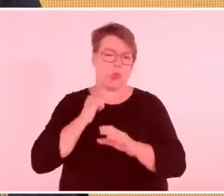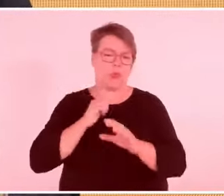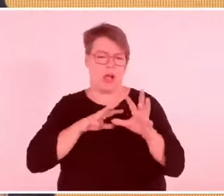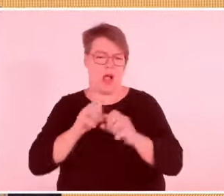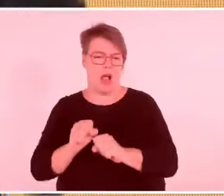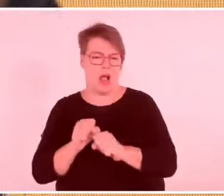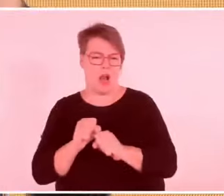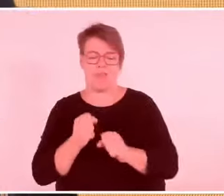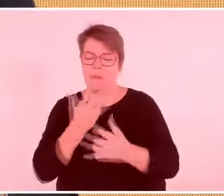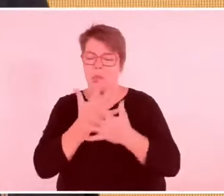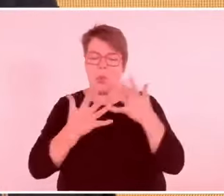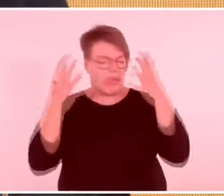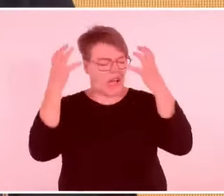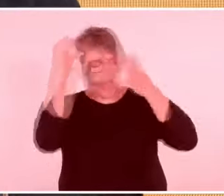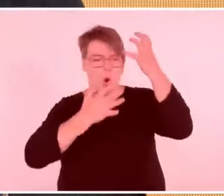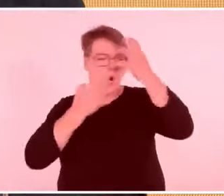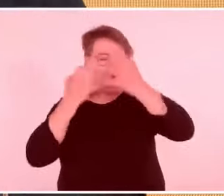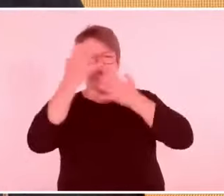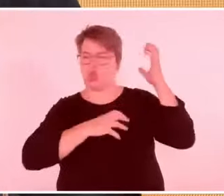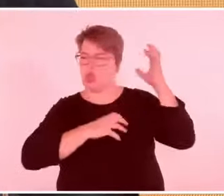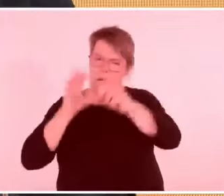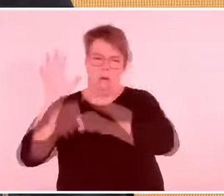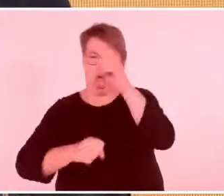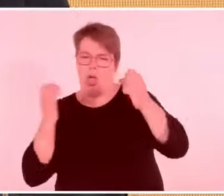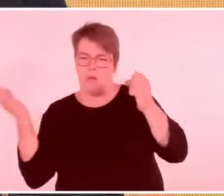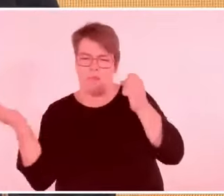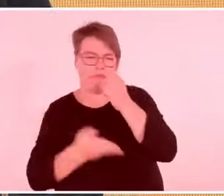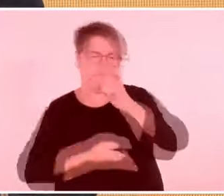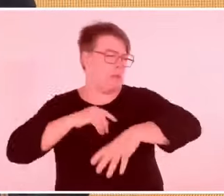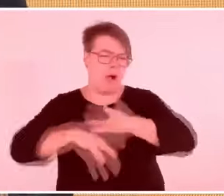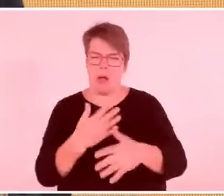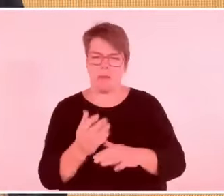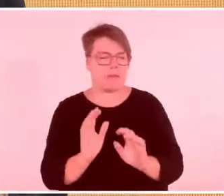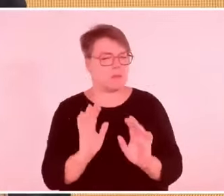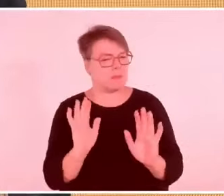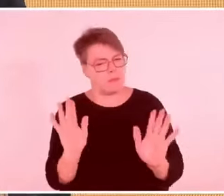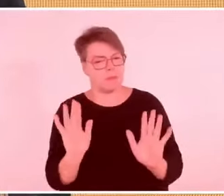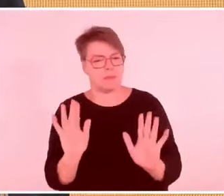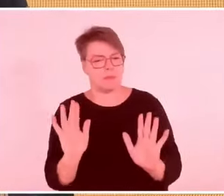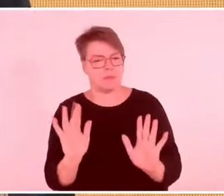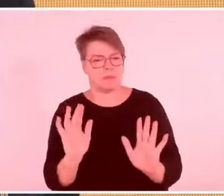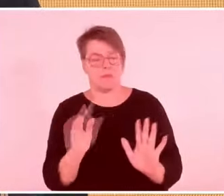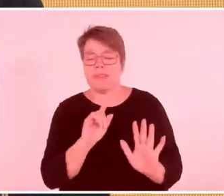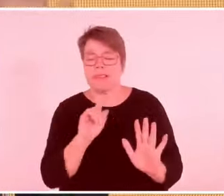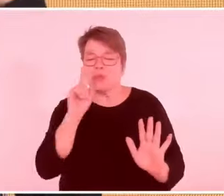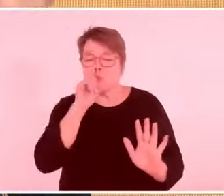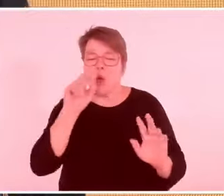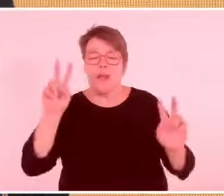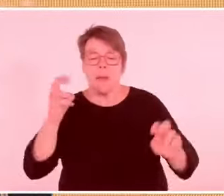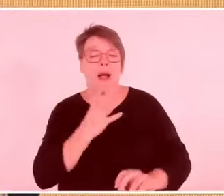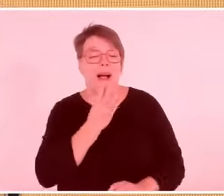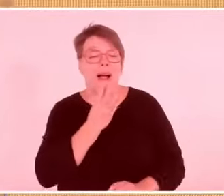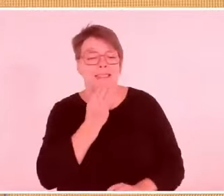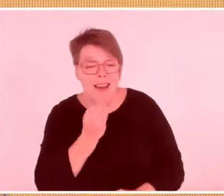die Umstände, die ich beschrieben habe, damit relativiere ich in keiner Weise dieses Verbrechen.